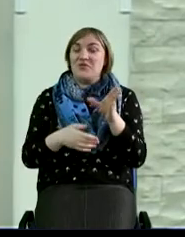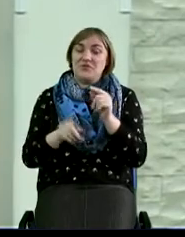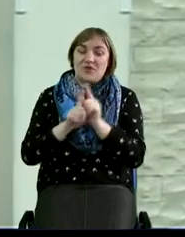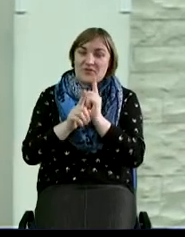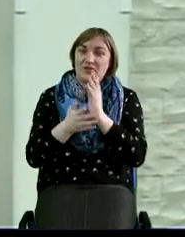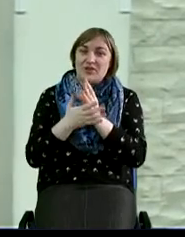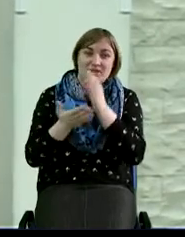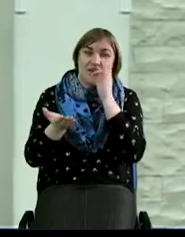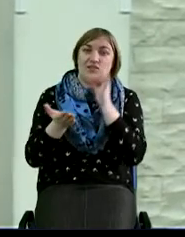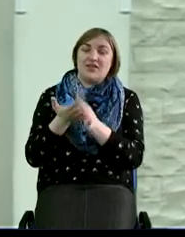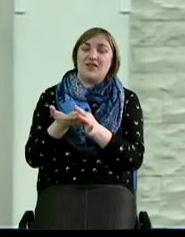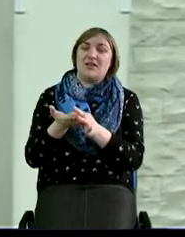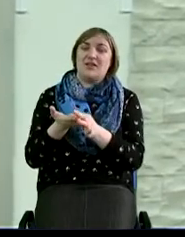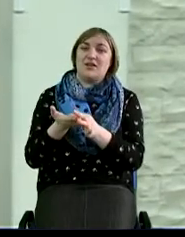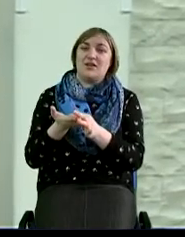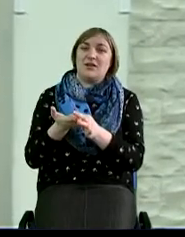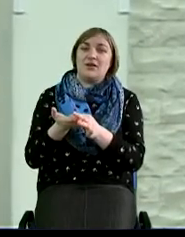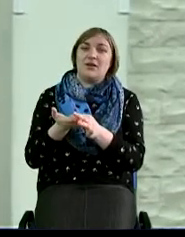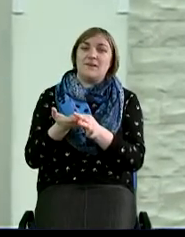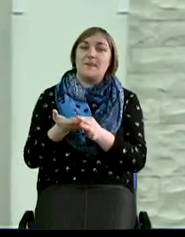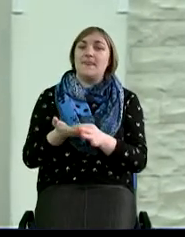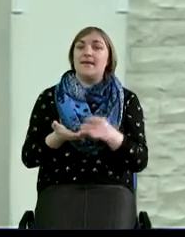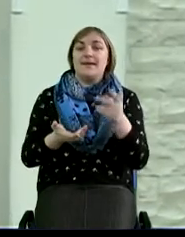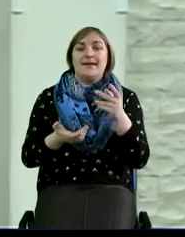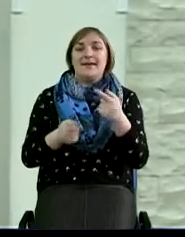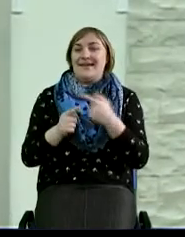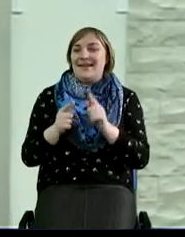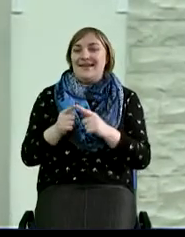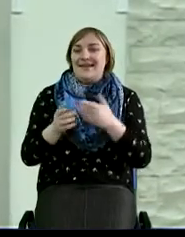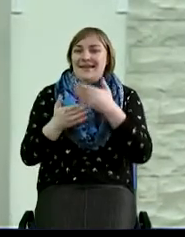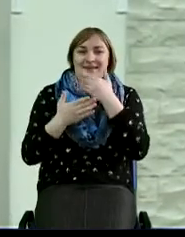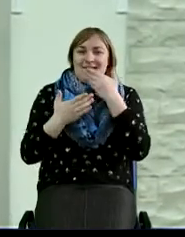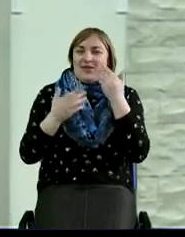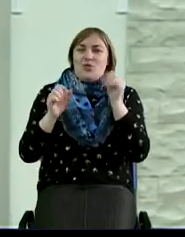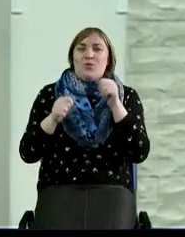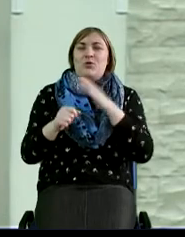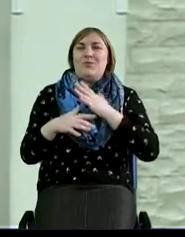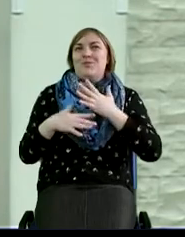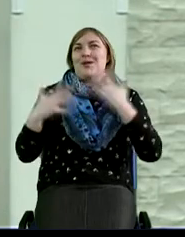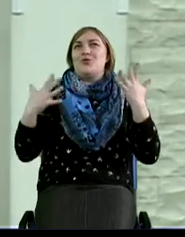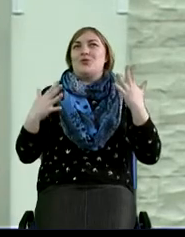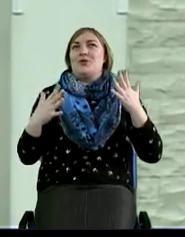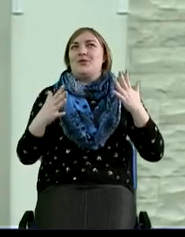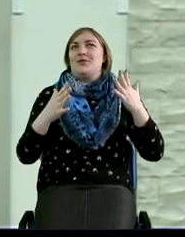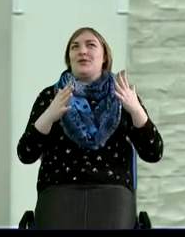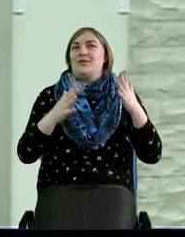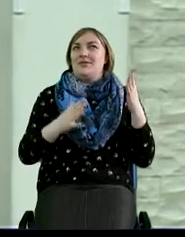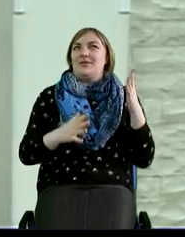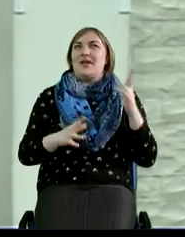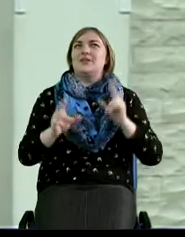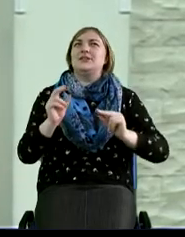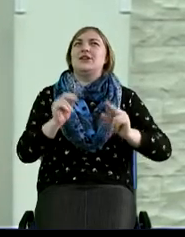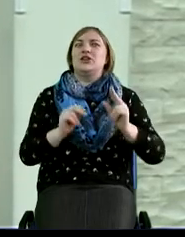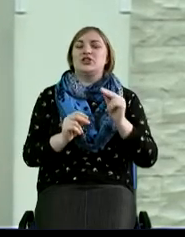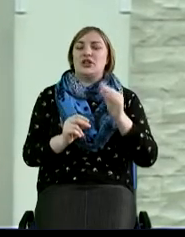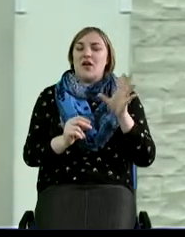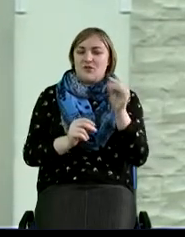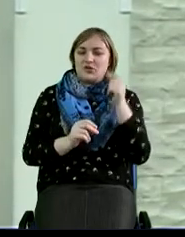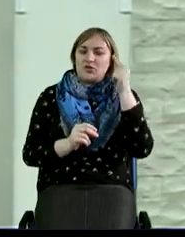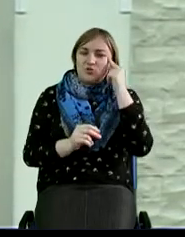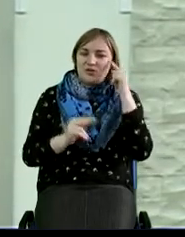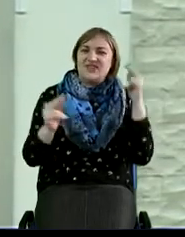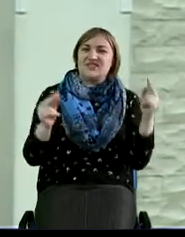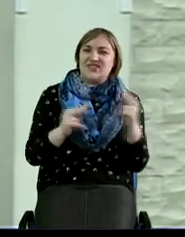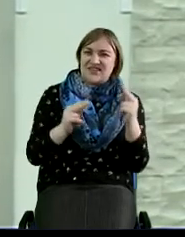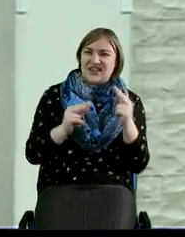ответ. И, конечно же, как-то не вселяет это особой надежды относительно того, и все ожидали свидетельства, что значит, все